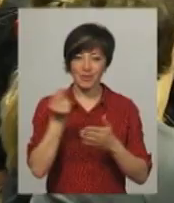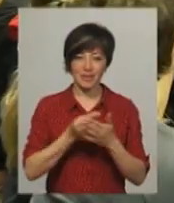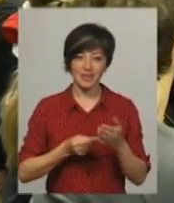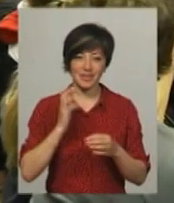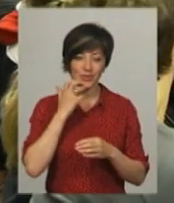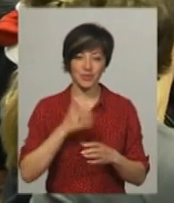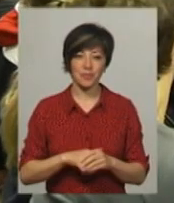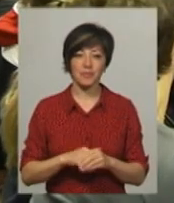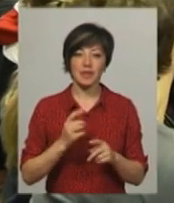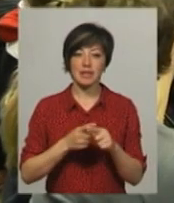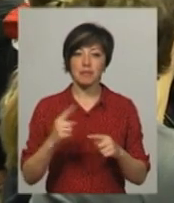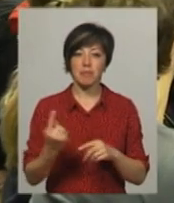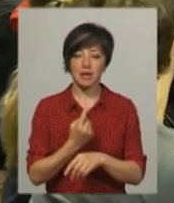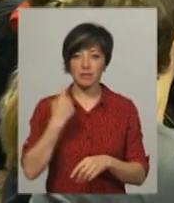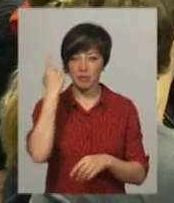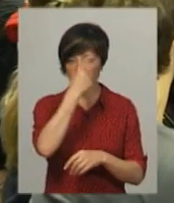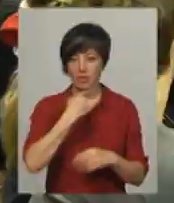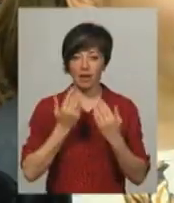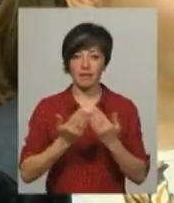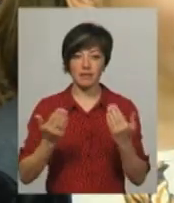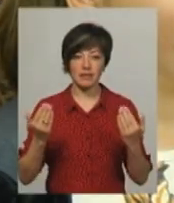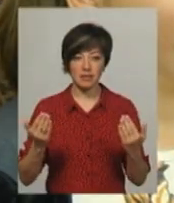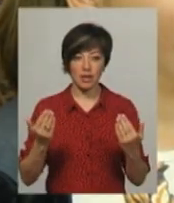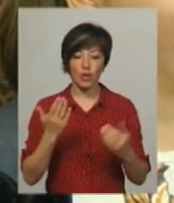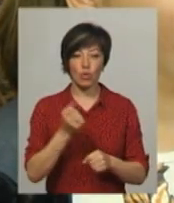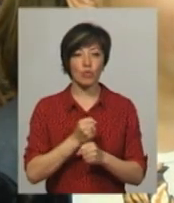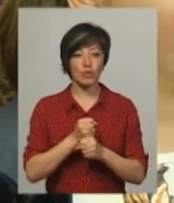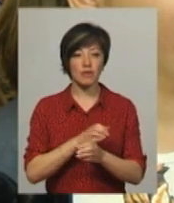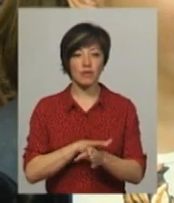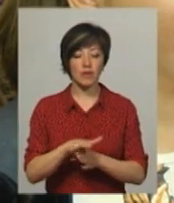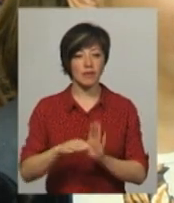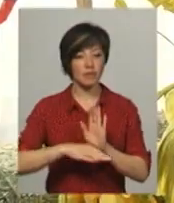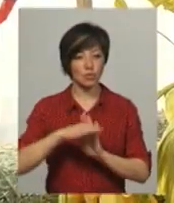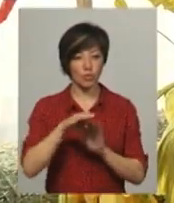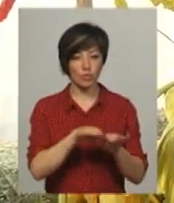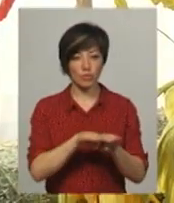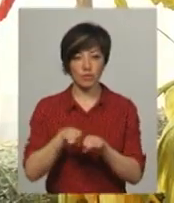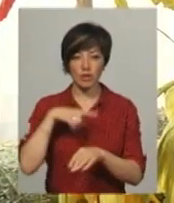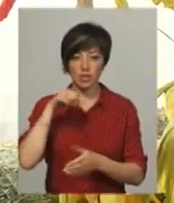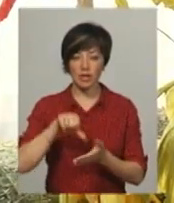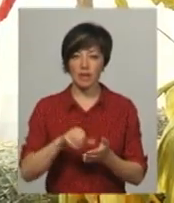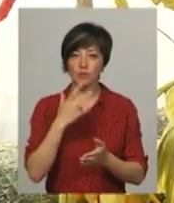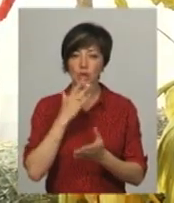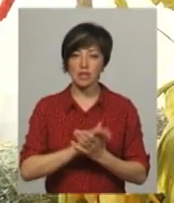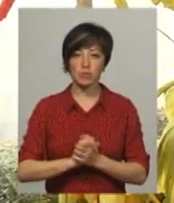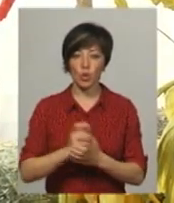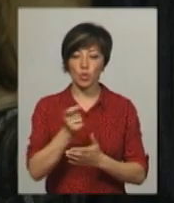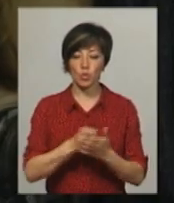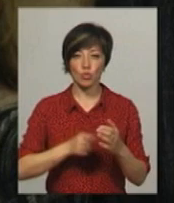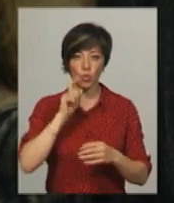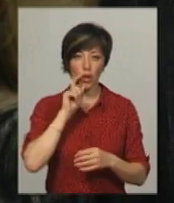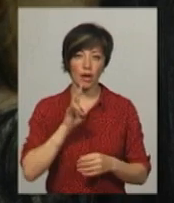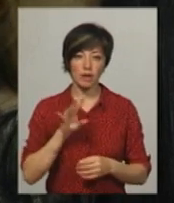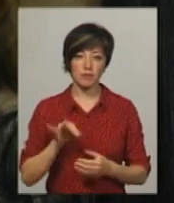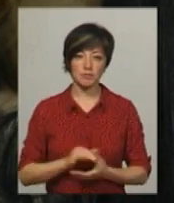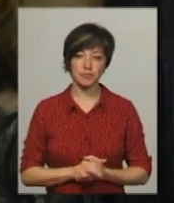Це перша персональна виставка Діани Ященкової. Її роботи виконані на високому рівні, каже член Національної спілки художників України